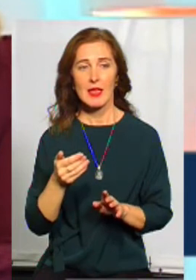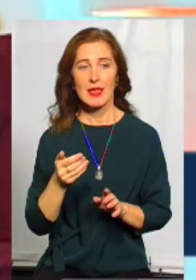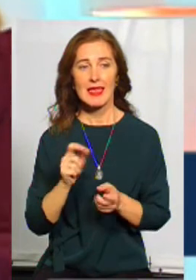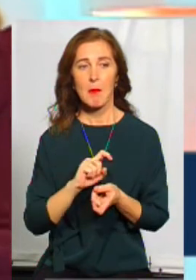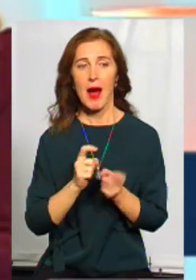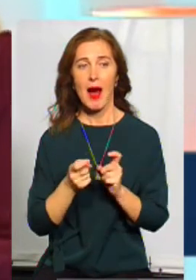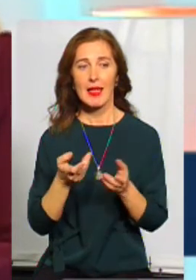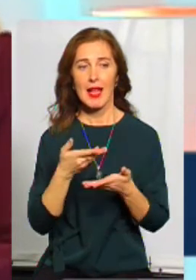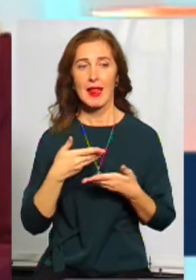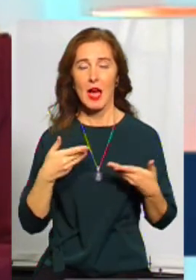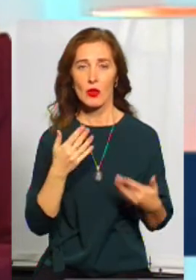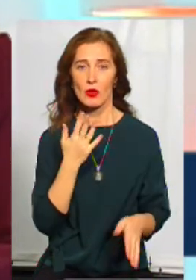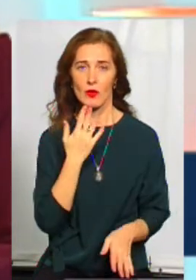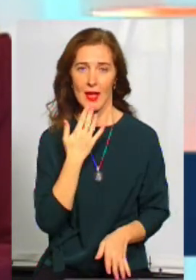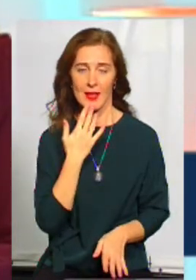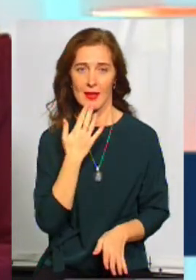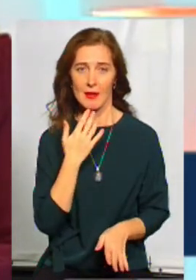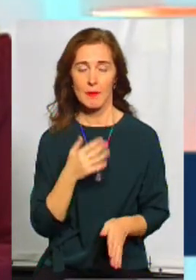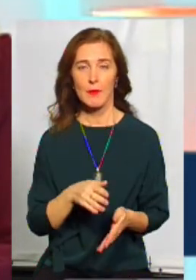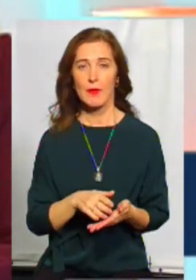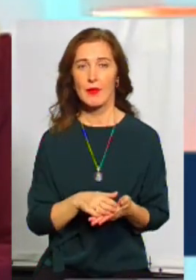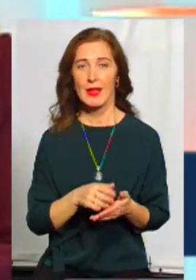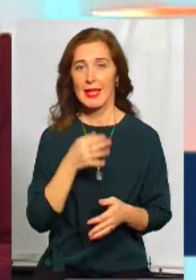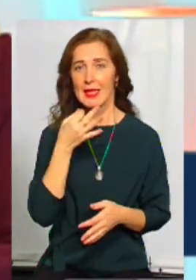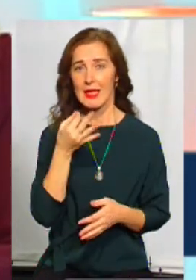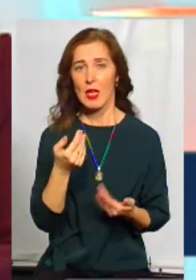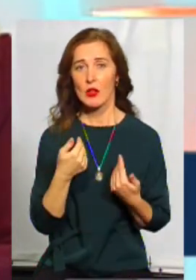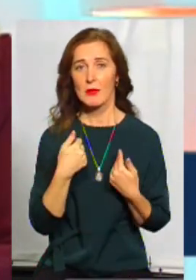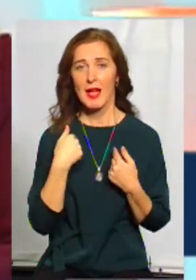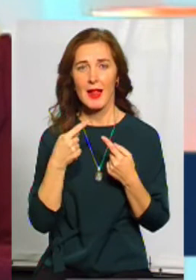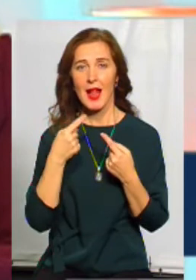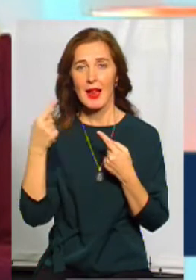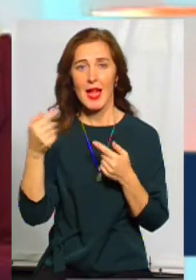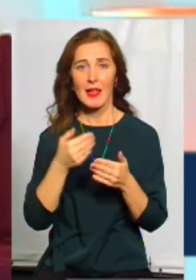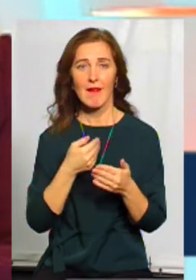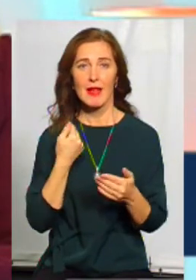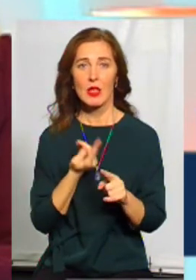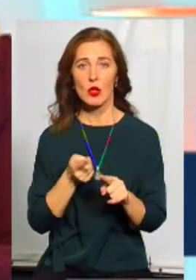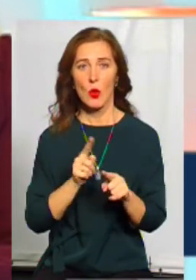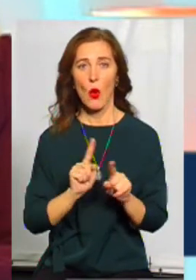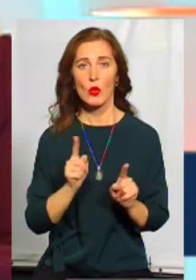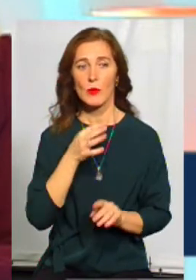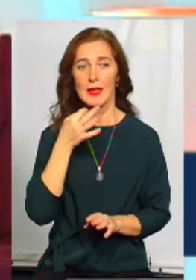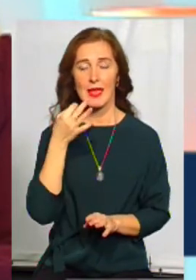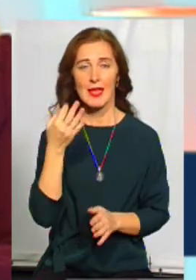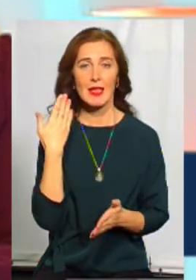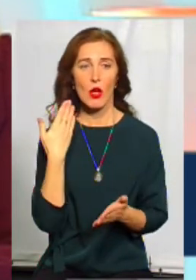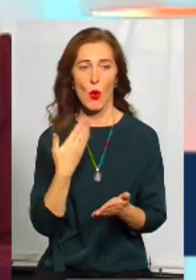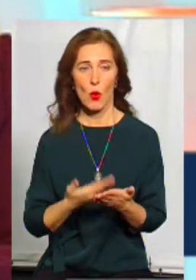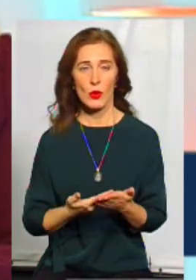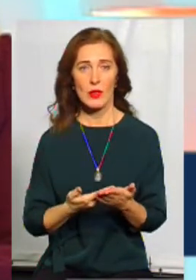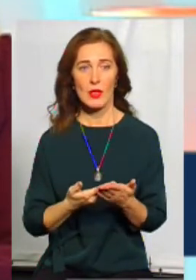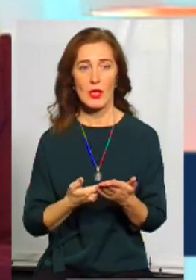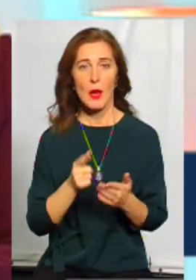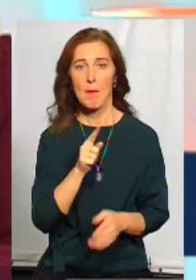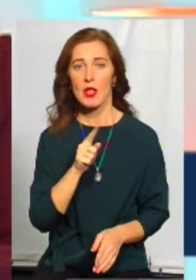нації за власну державність і так далі. І, скажемо, я далекий від того, щоб сказати, що ось під